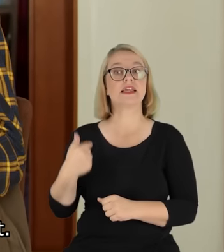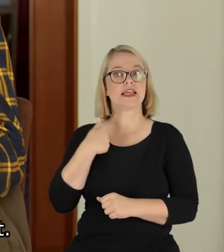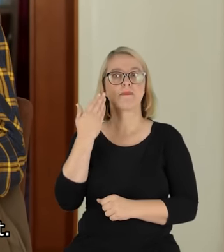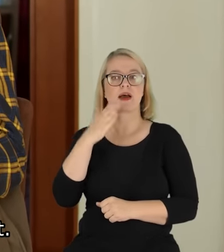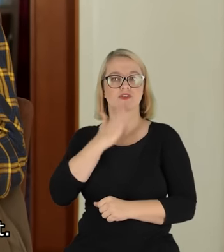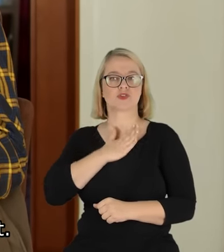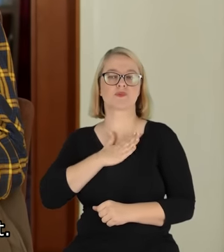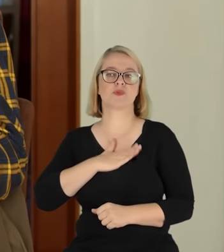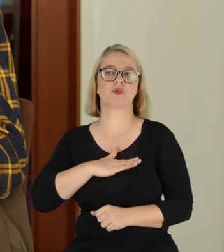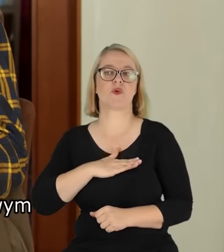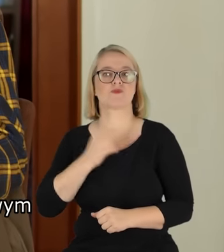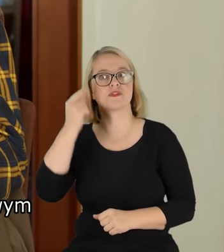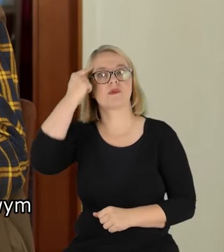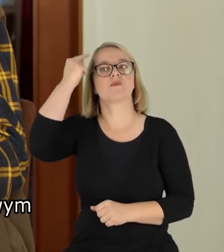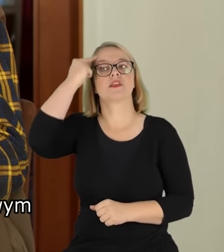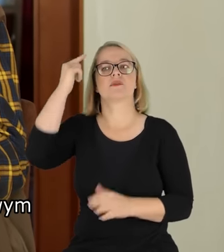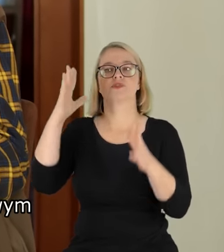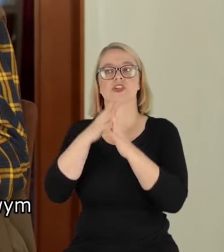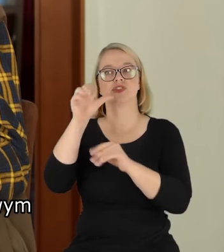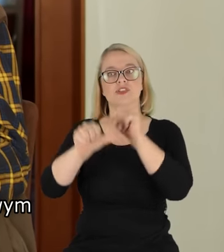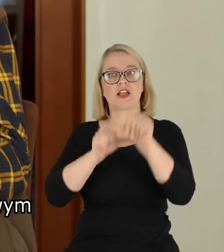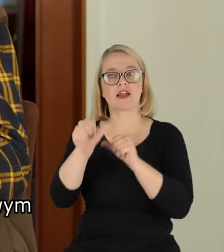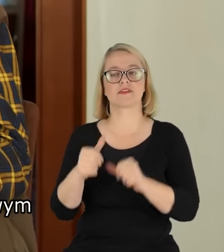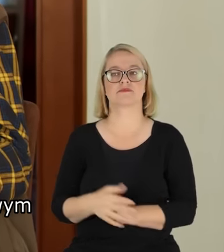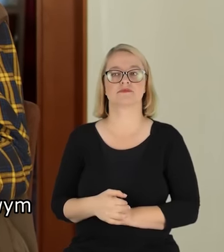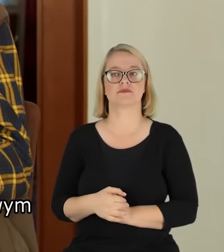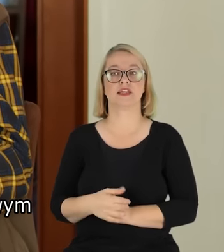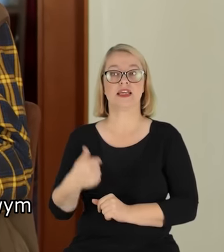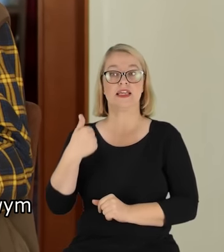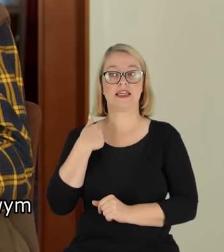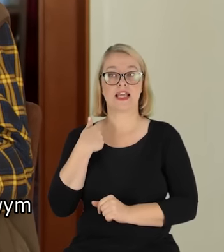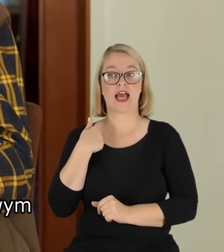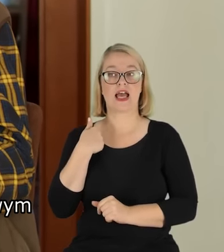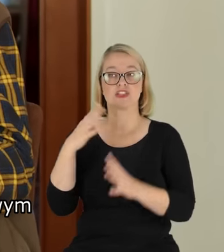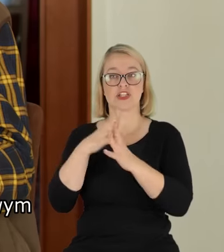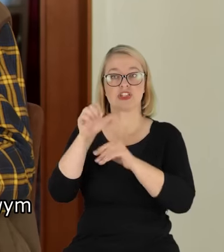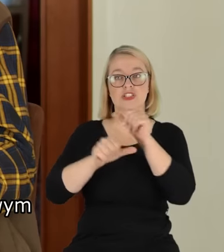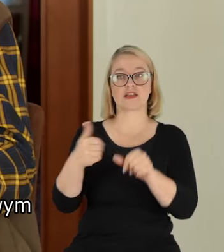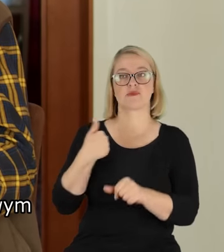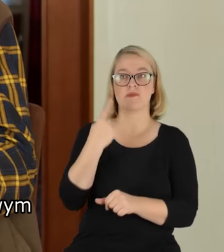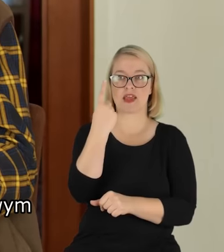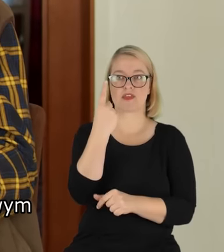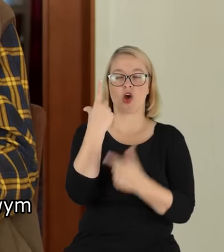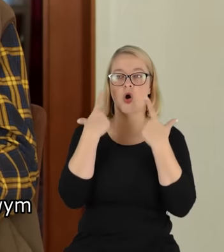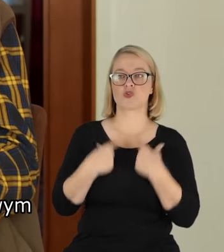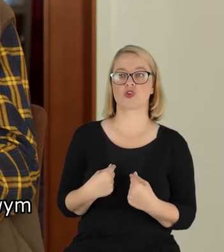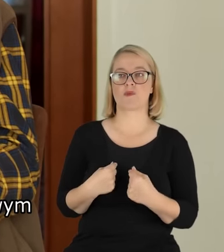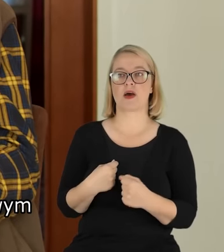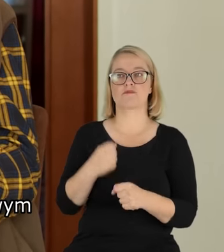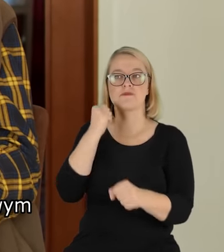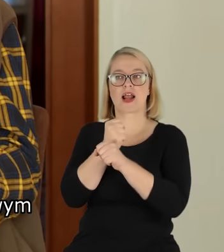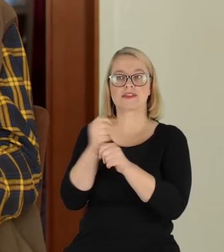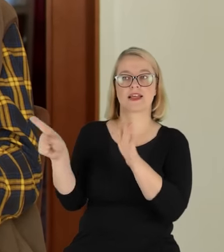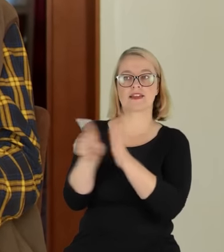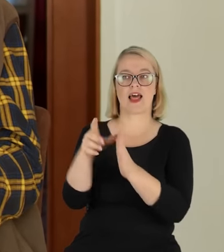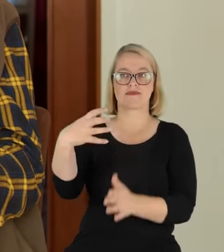wspominam te dziesięć lat i mówię, dziesięć lat byłem jednoosobowym personelem samego